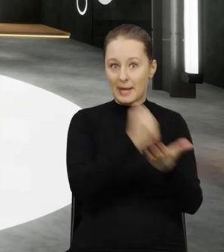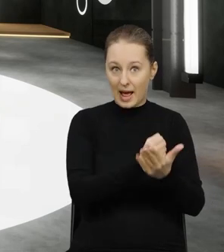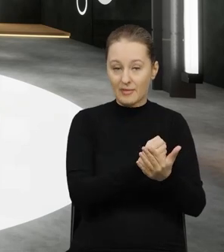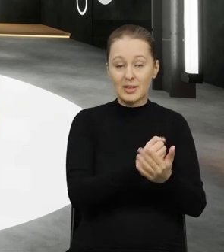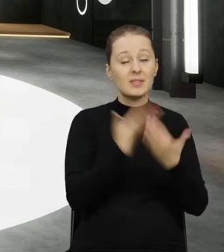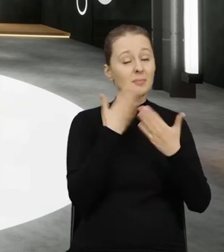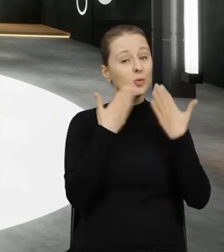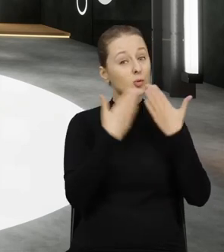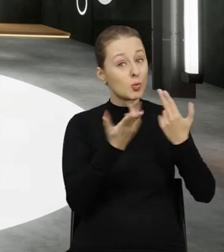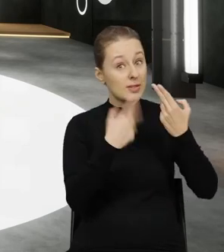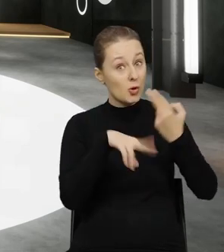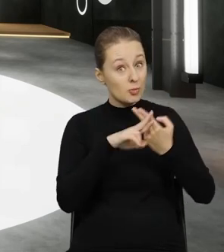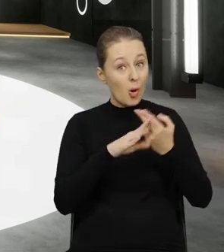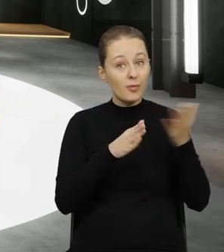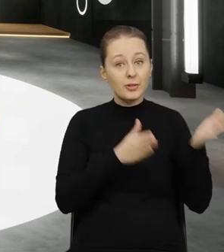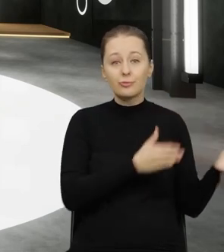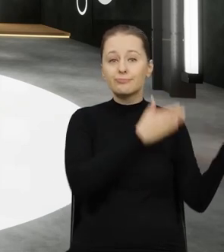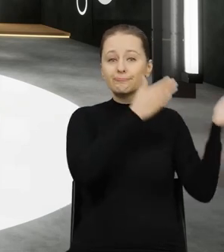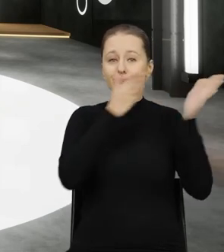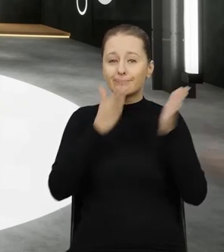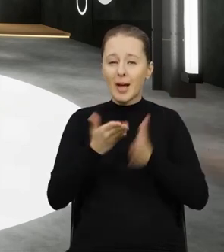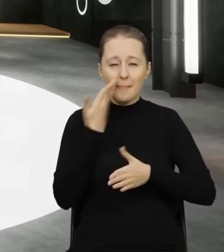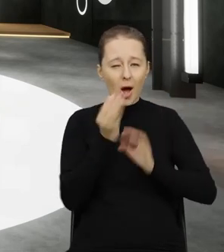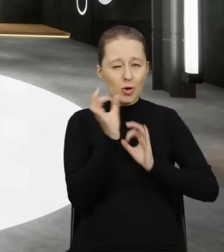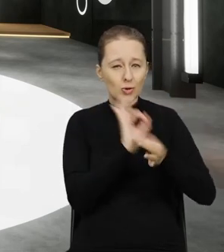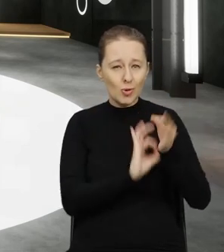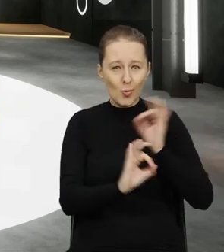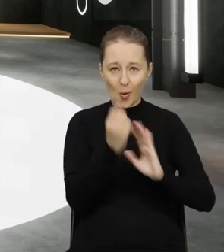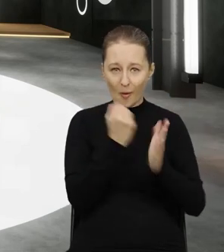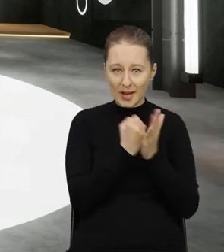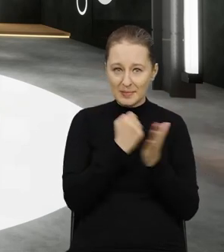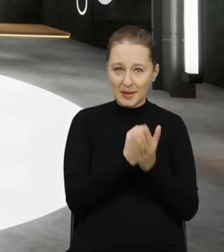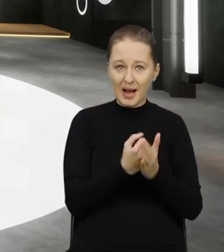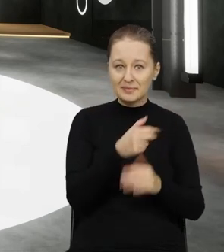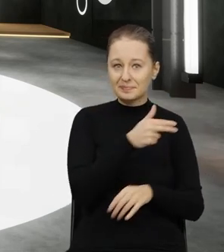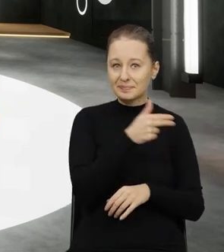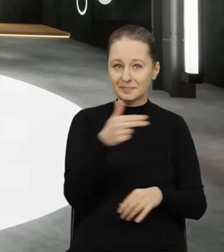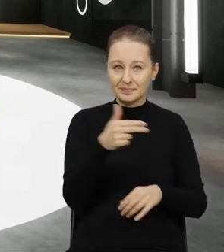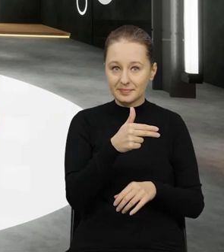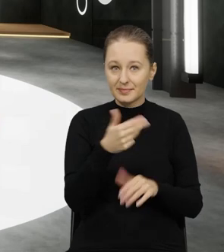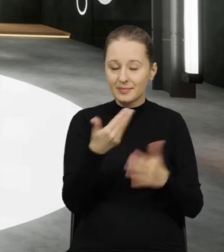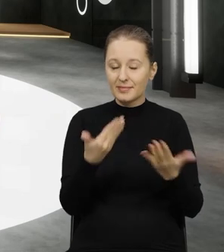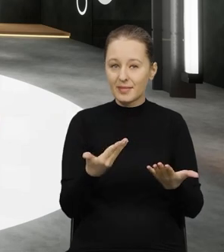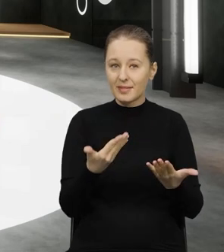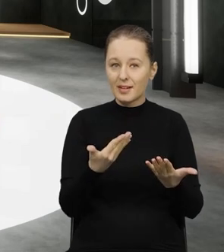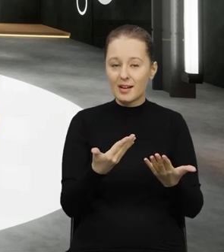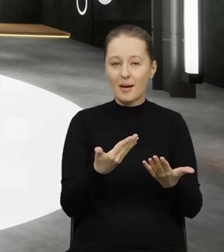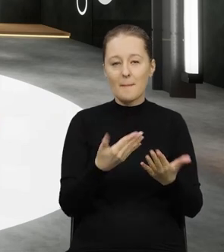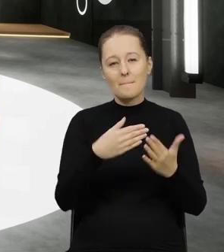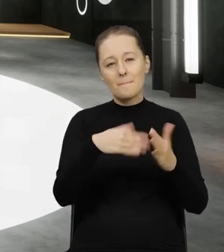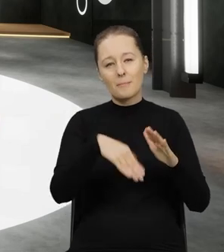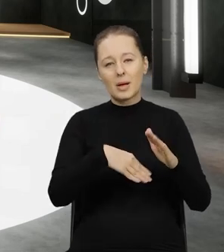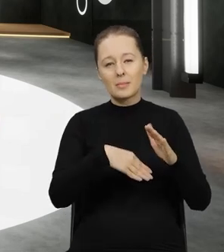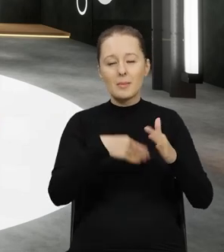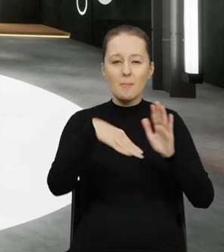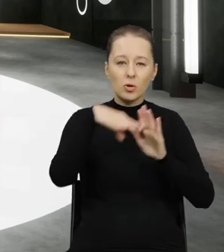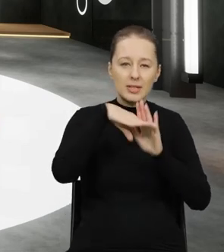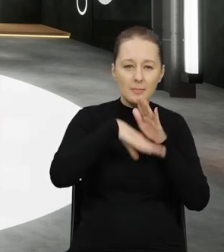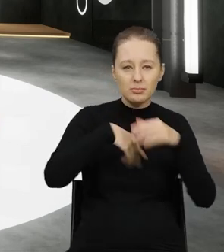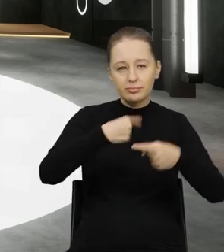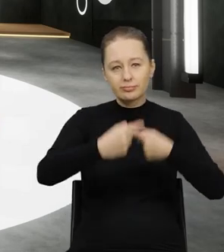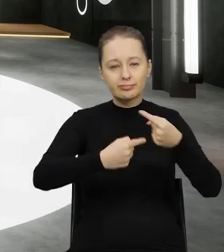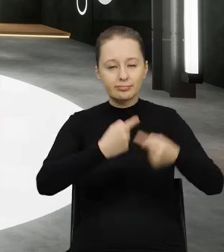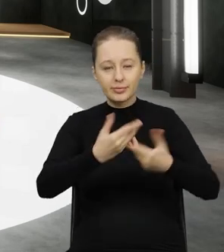Więc w takim razie bardzo dziękuję za tę odpowiedź i przejdźmy może już do bardziej szczegółowych kwestii dotyczących samych postępowań